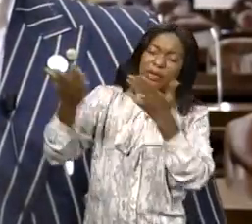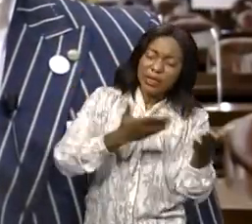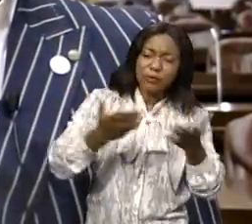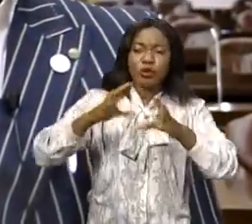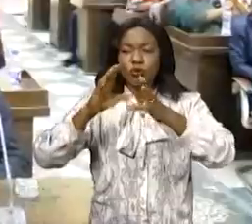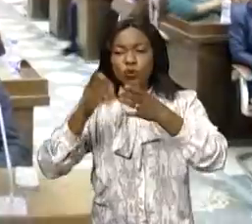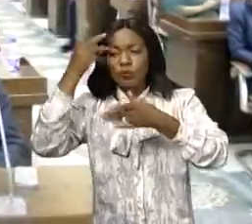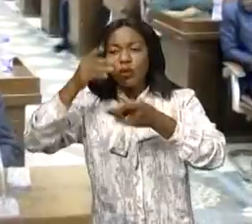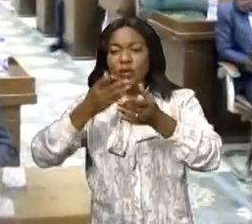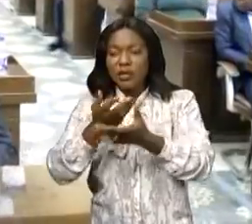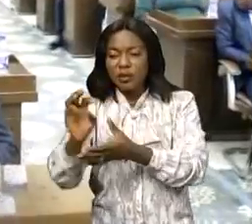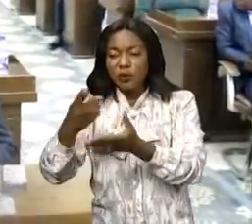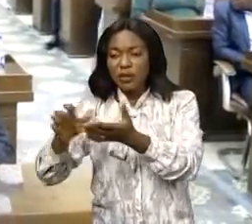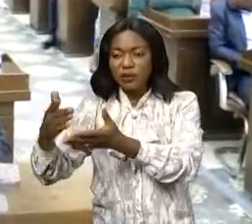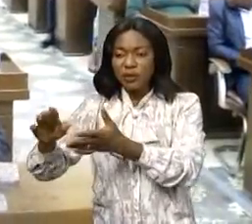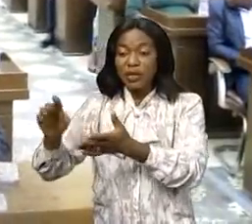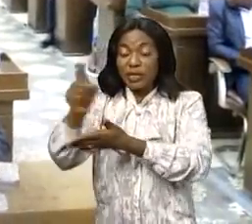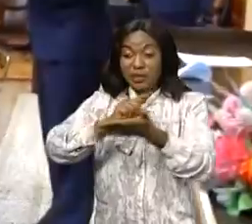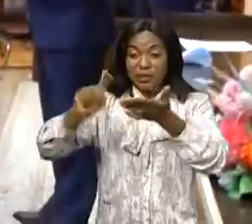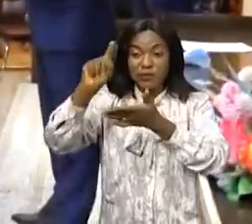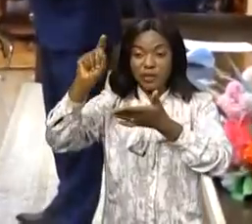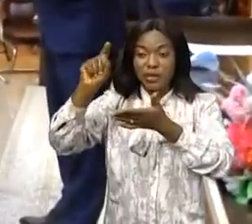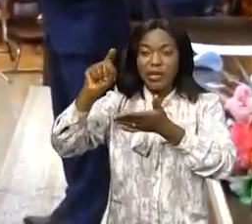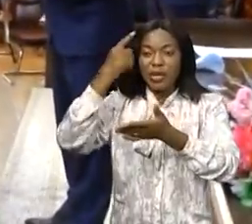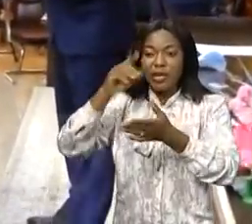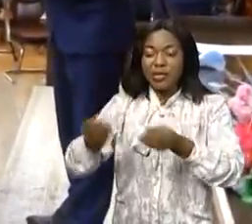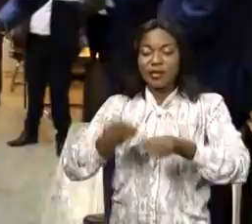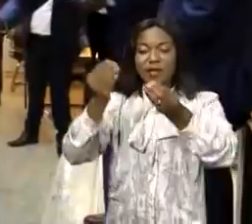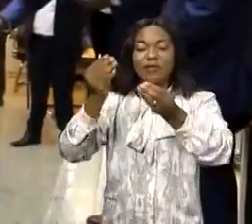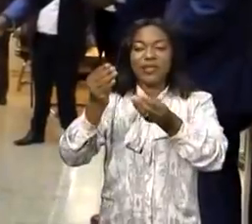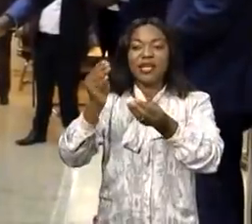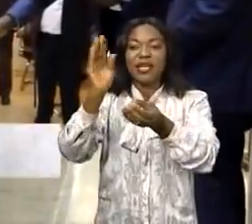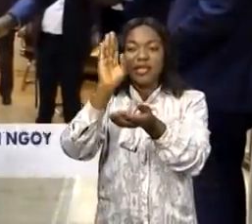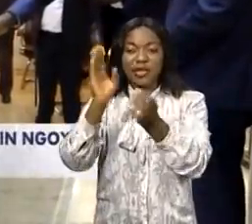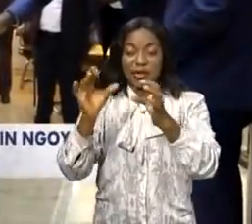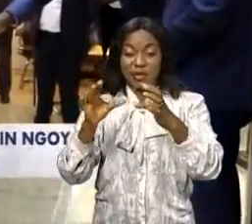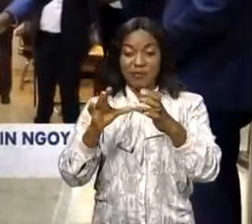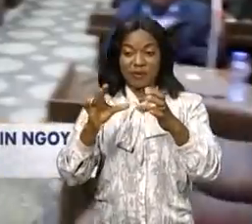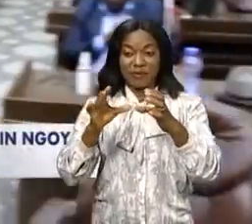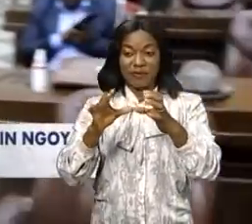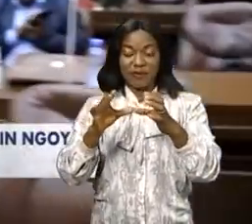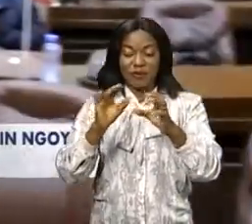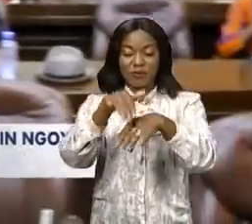'à la consommation. Ce séminaire a été sanctionné par la remise des brevets aux participants.